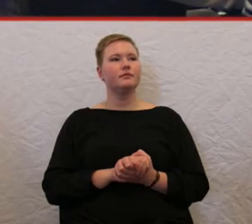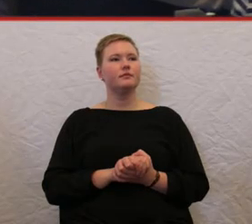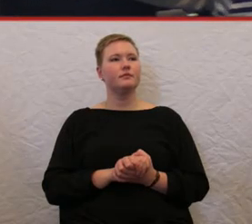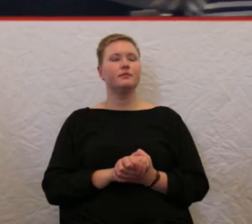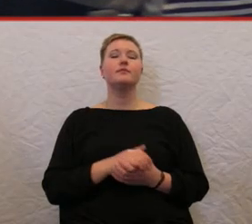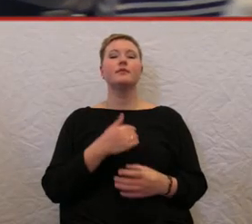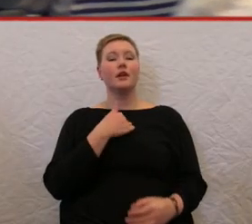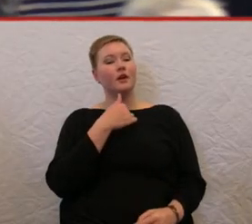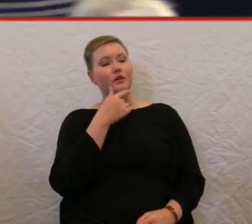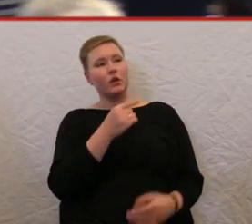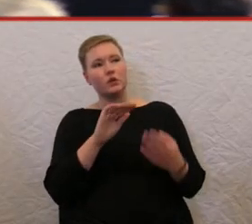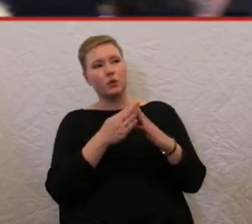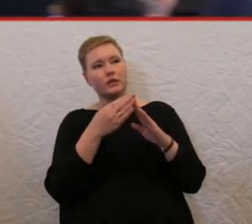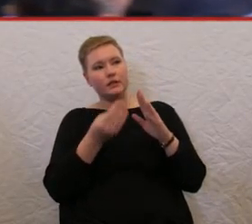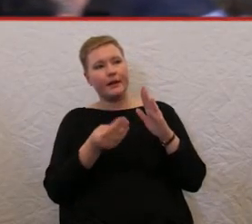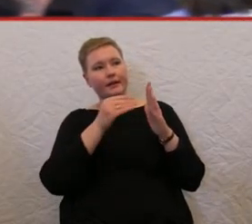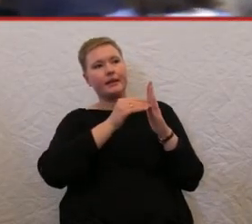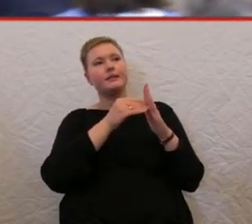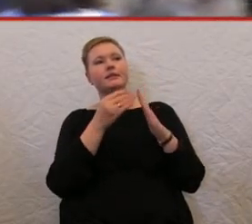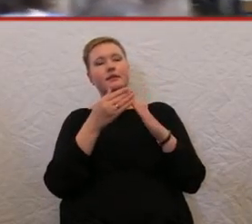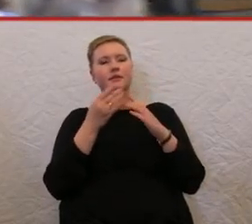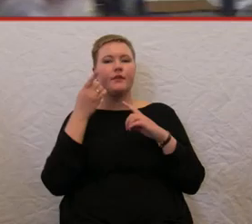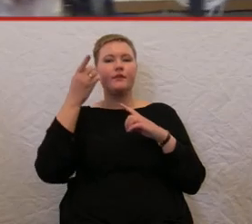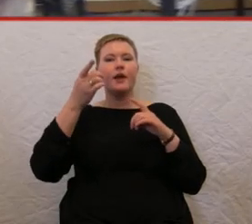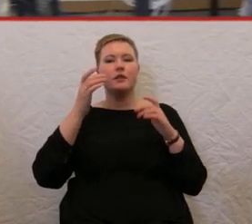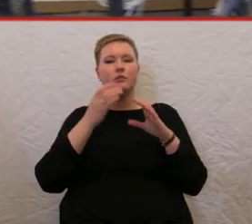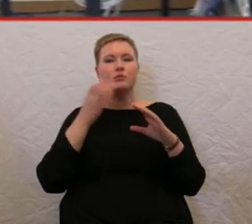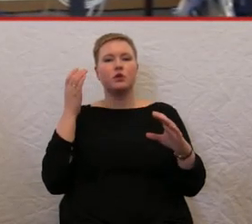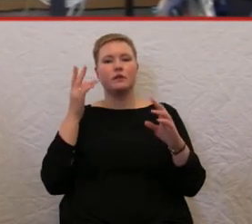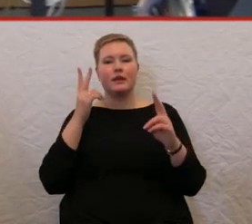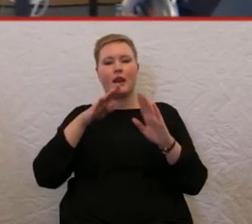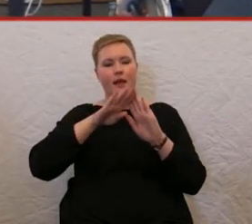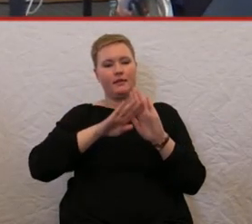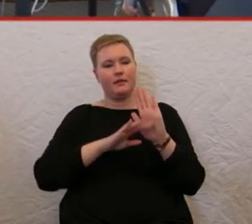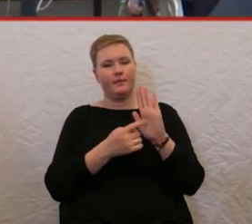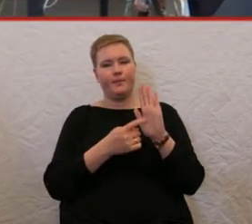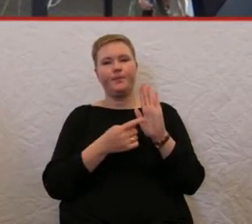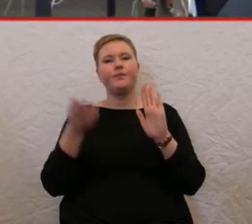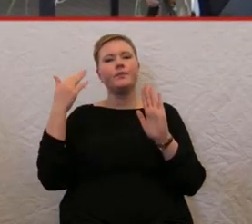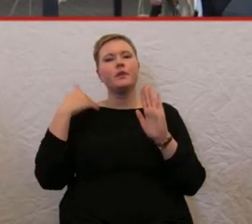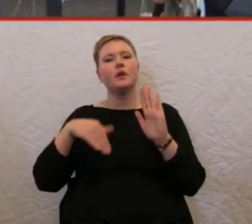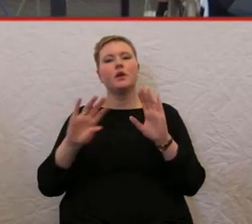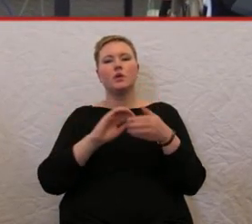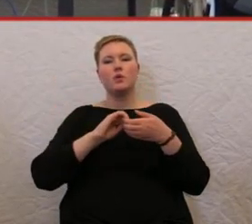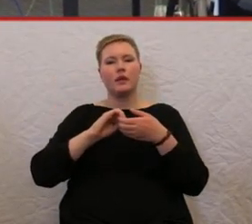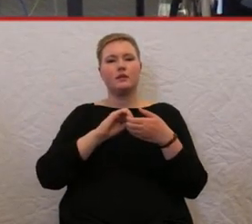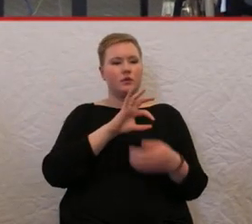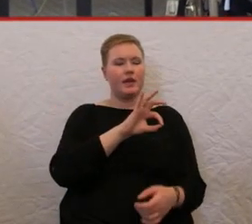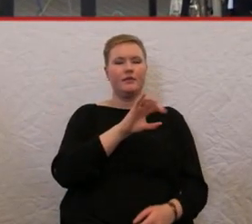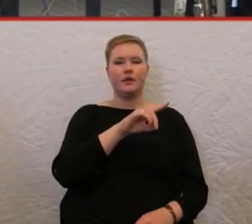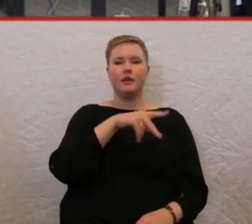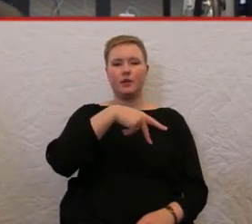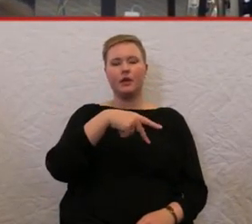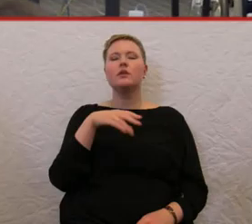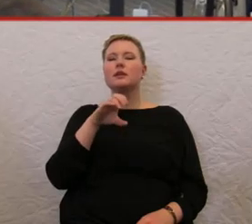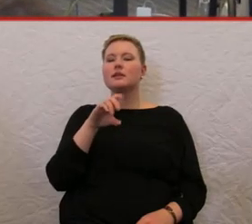Ich wollte nur kurz was ergänzen zu den Fernbussen. Die Fernbusrichtlinie, das war der damaligen Koalition, das war FDP und die